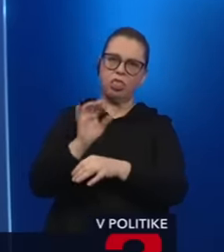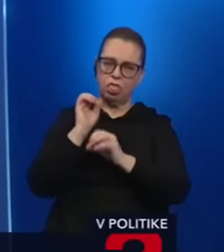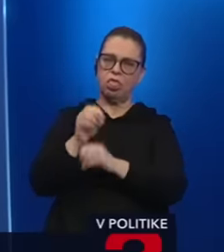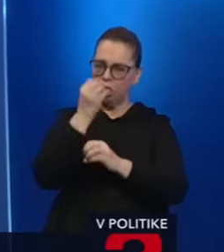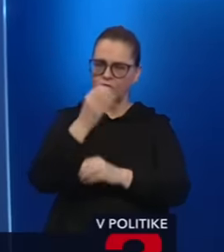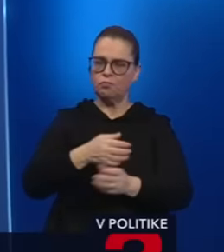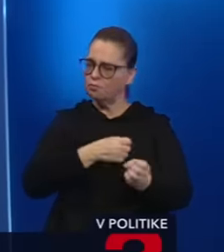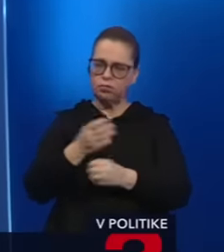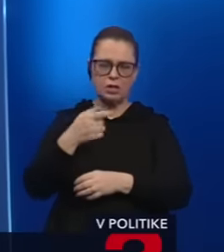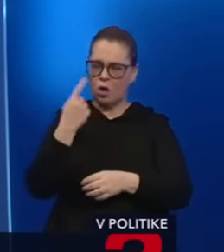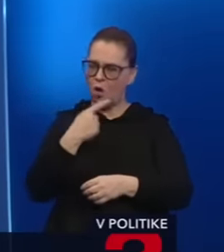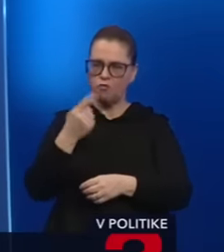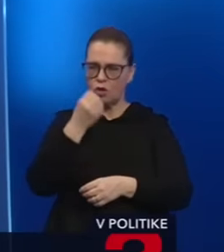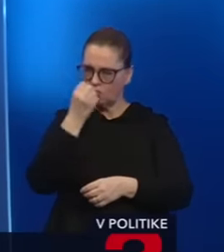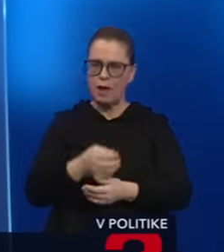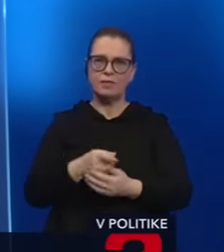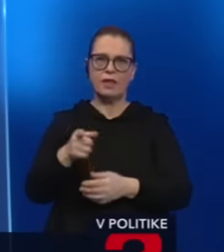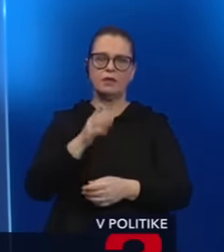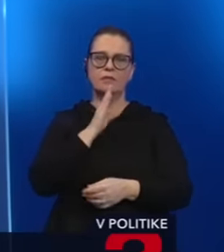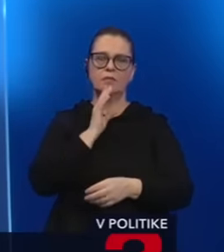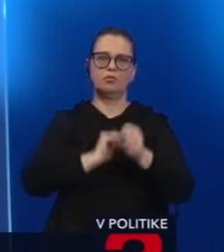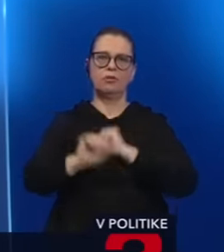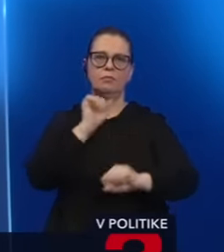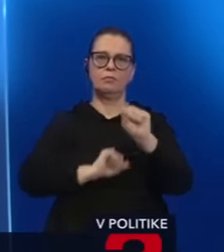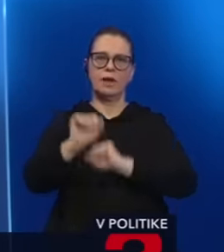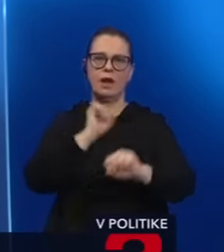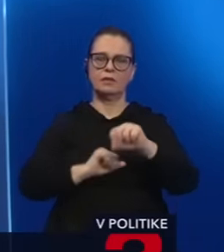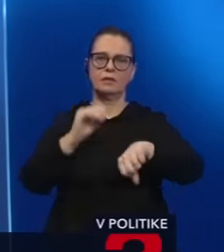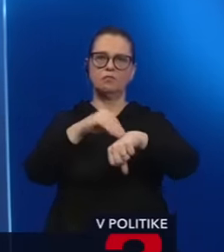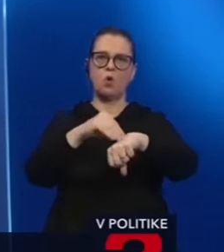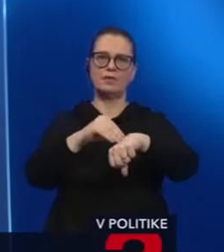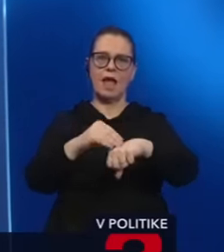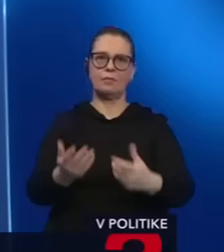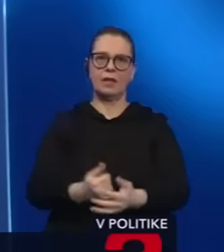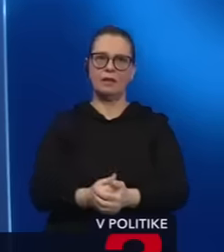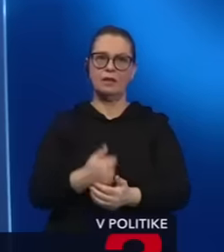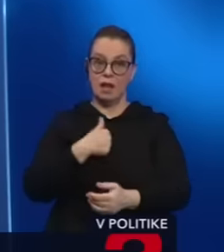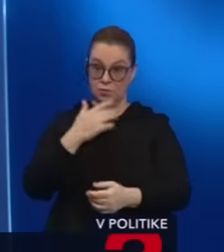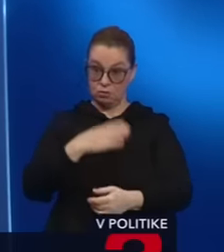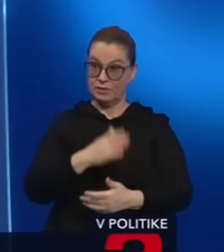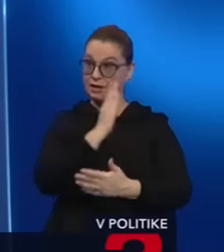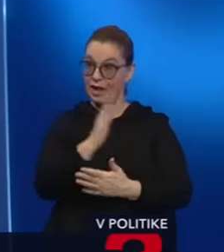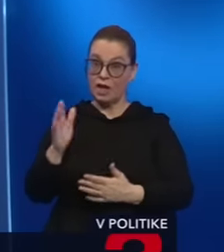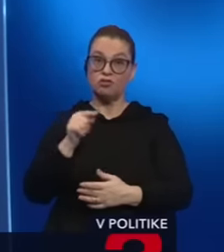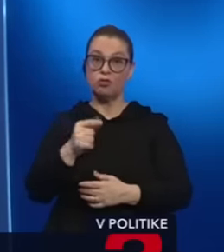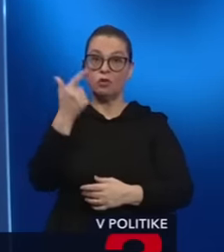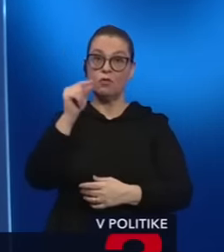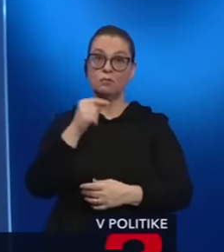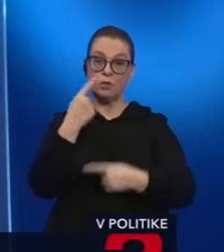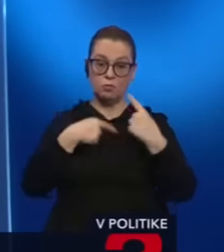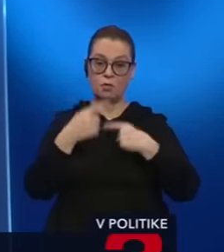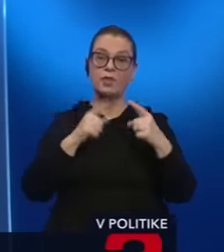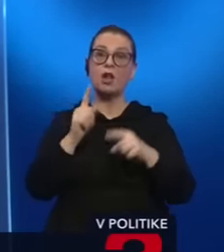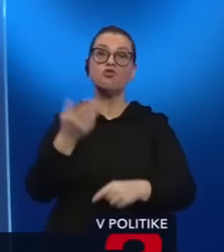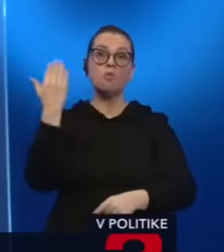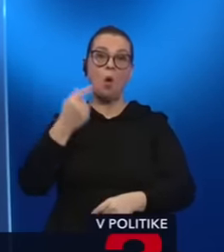kydajú vedra špine a vy sa nemôžete brániť faktickou poznámkou. Ja by som veľmi rád na každého jedného do dvoch minút okomentoval to, čo